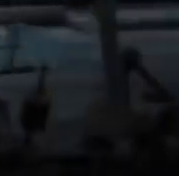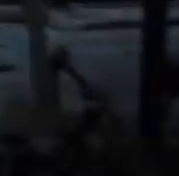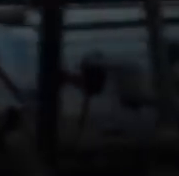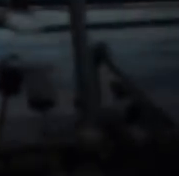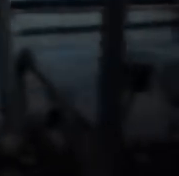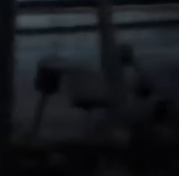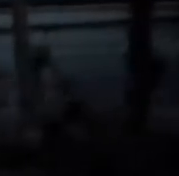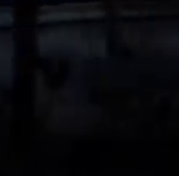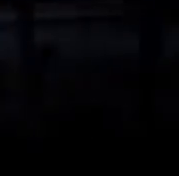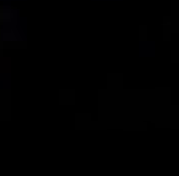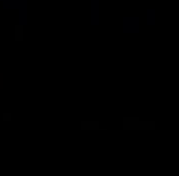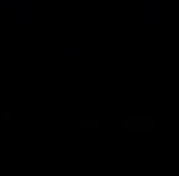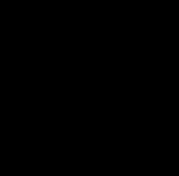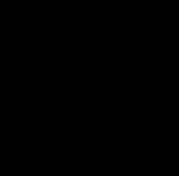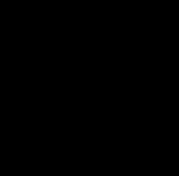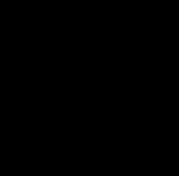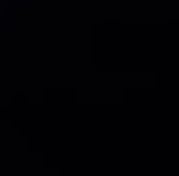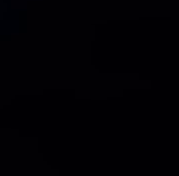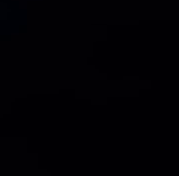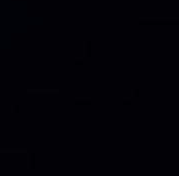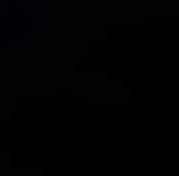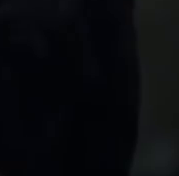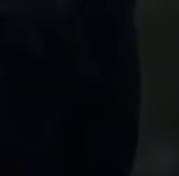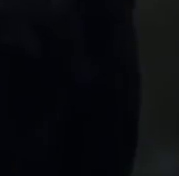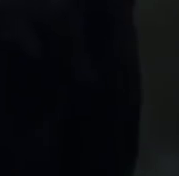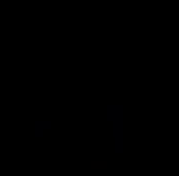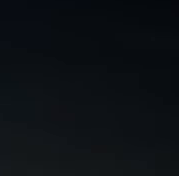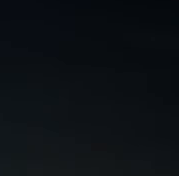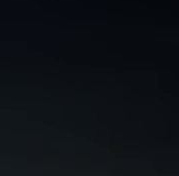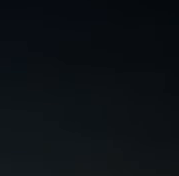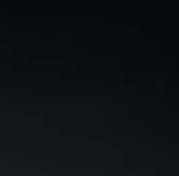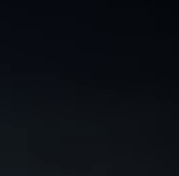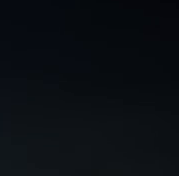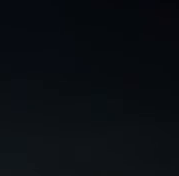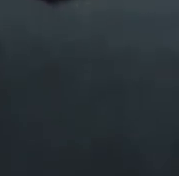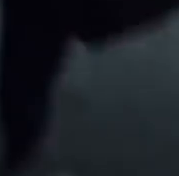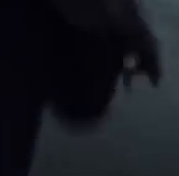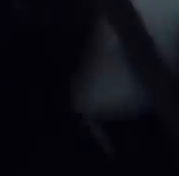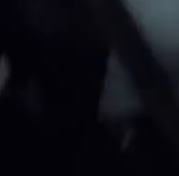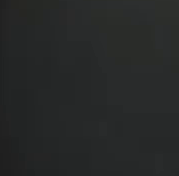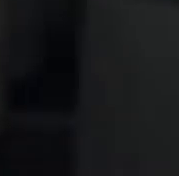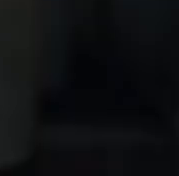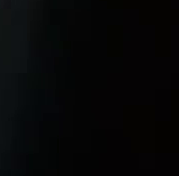fotoğraf çekerken başını belaya koydu. Kız bir cinayet görmüş. Öldürülen bir savcı. Kızı öldürün.